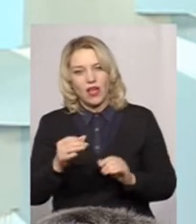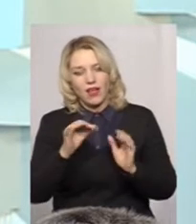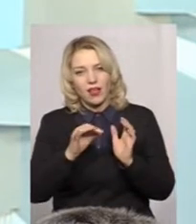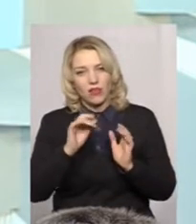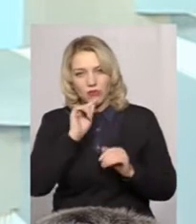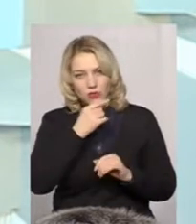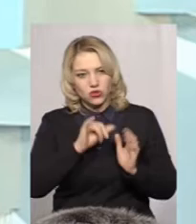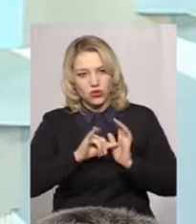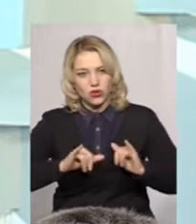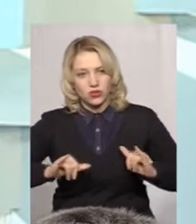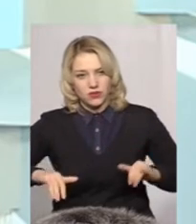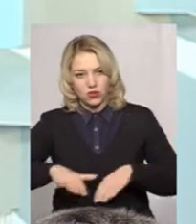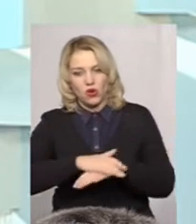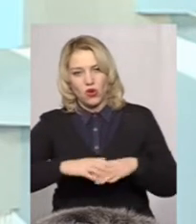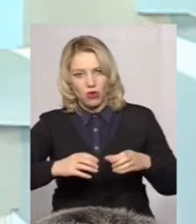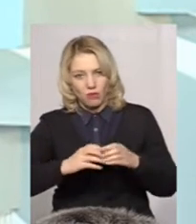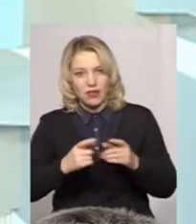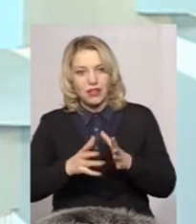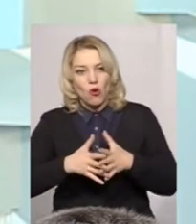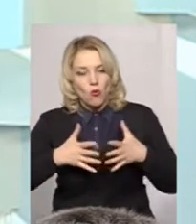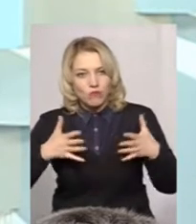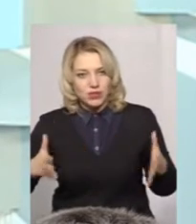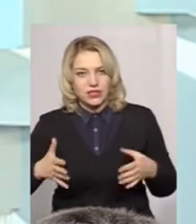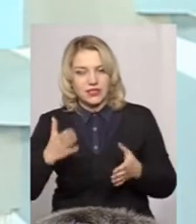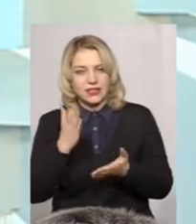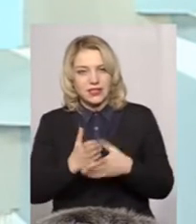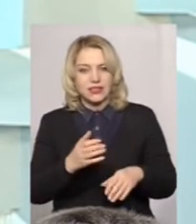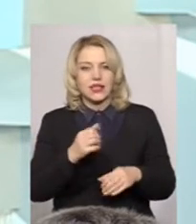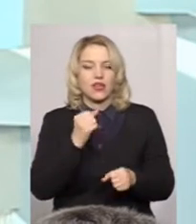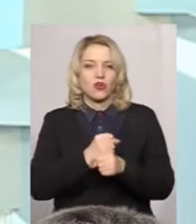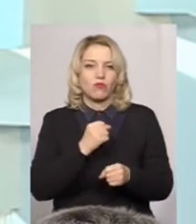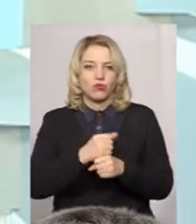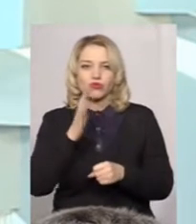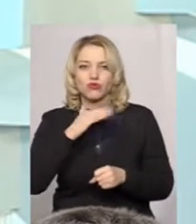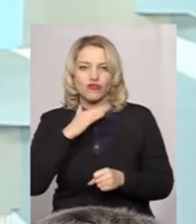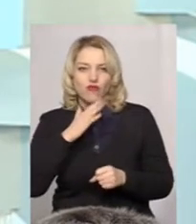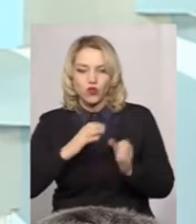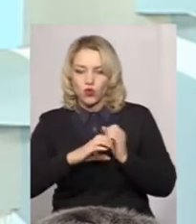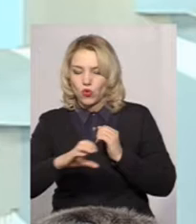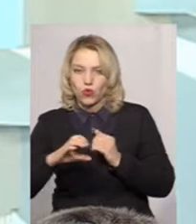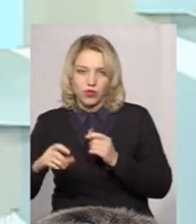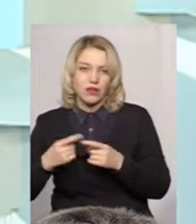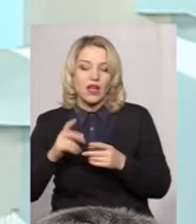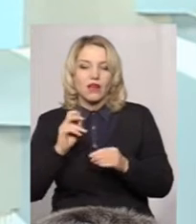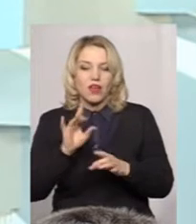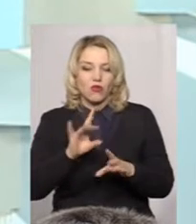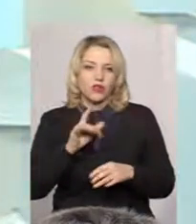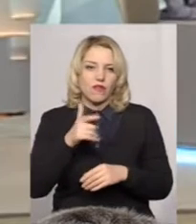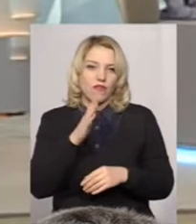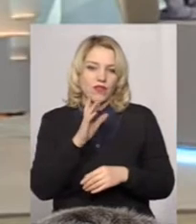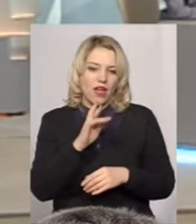на 2019 рік в більшості є знов роботи з водогонів. Тому що, отак як говорив пан Ярослав,